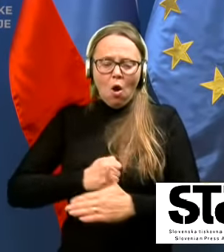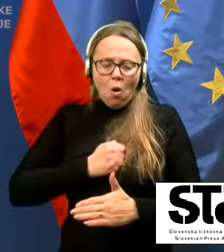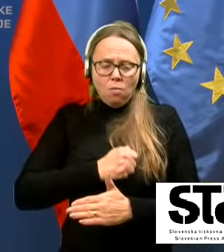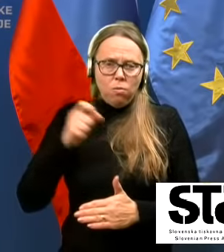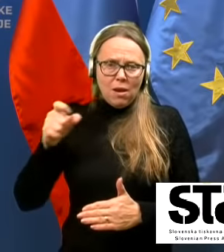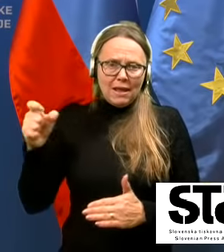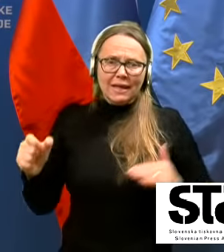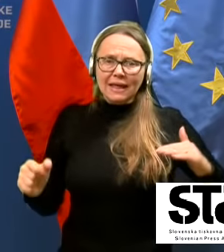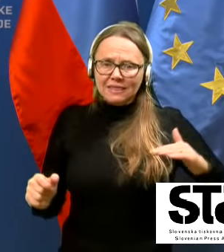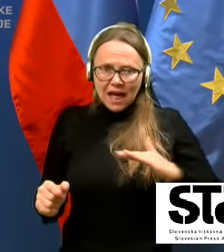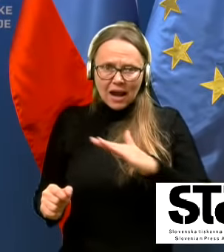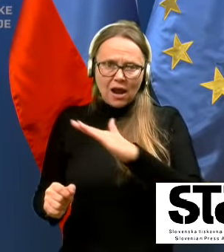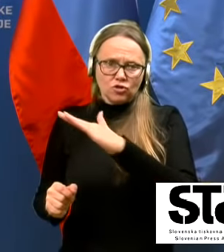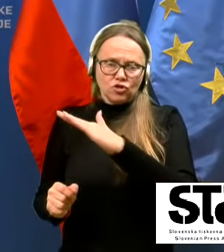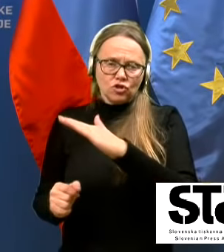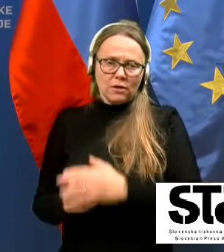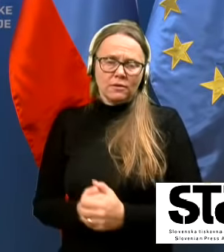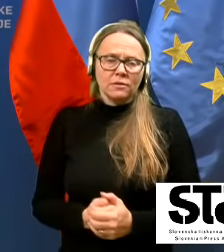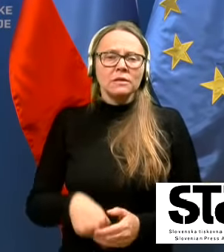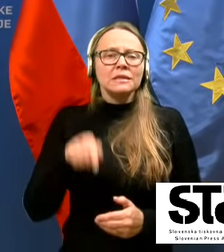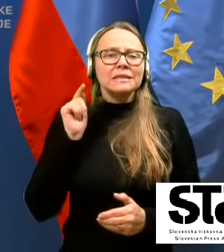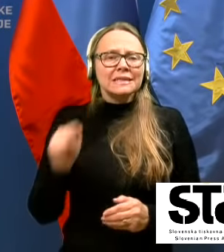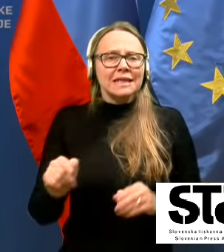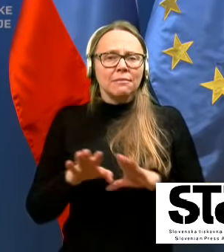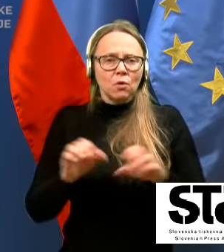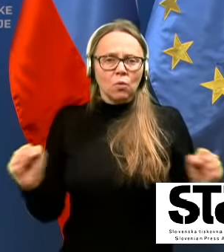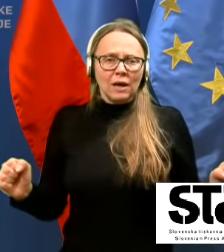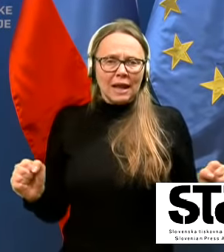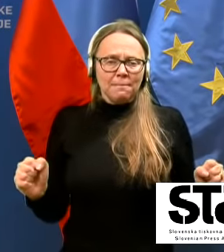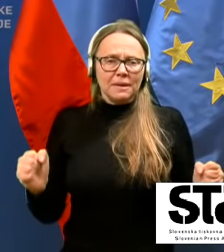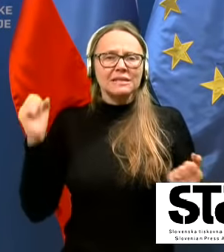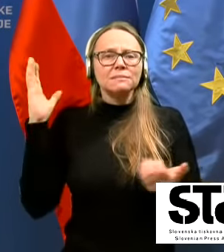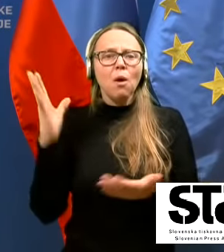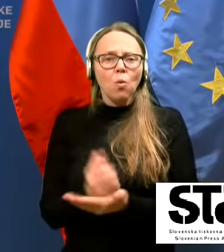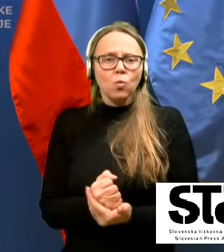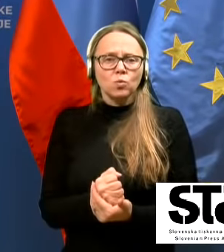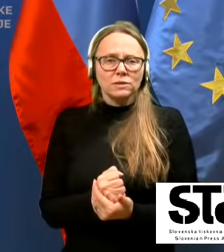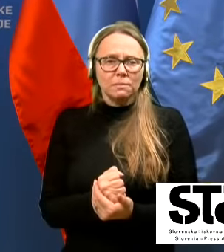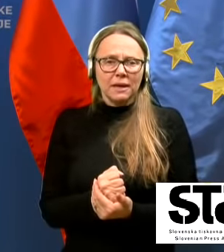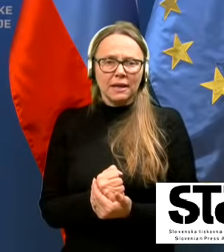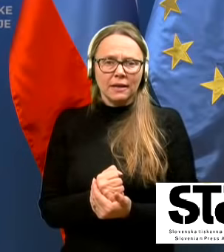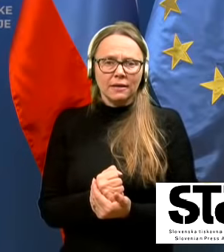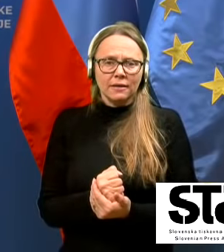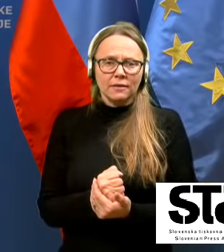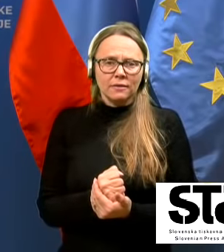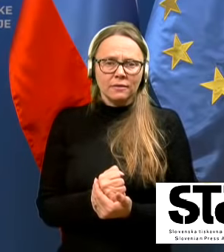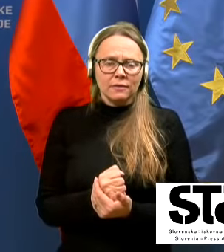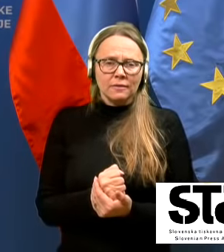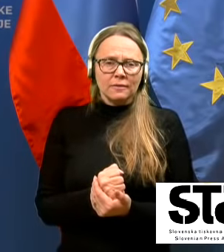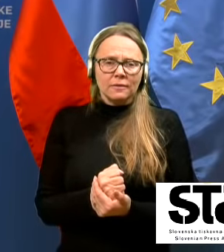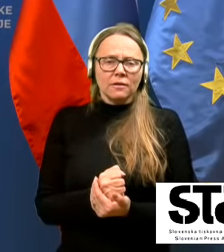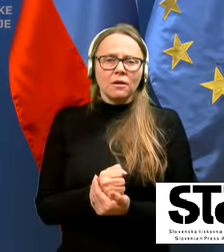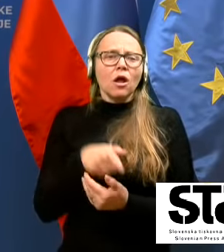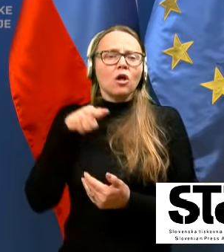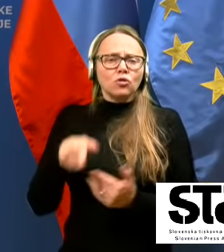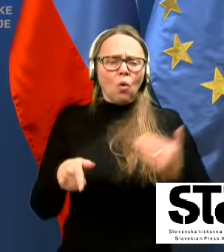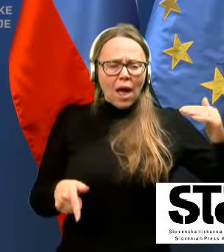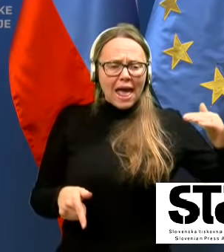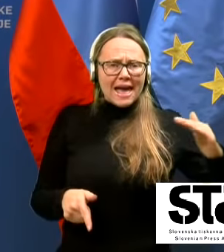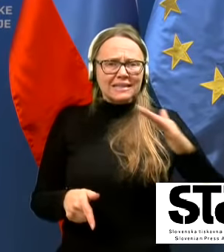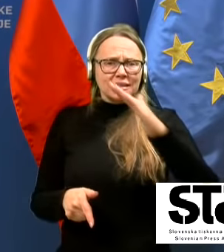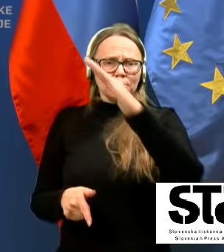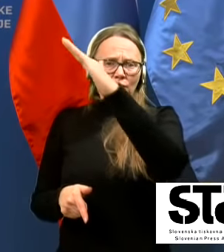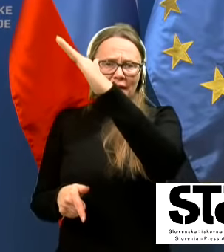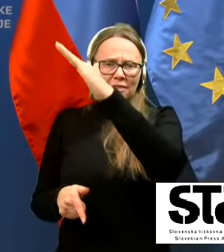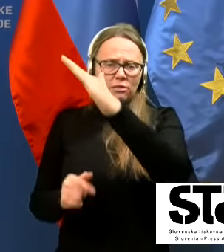narašča in z temi ukrepi smo uspeli predvsem eksponentno rast spremeniti v